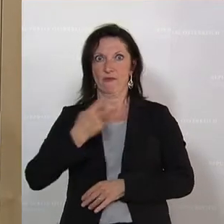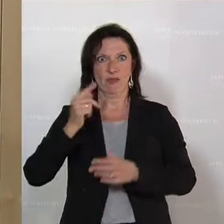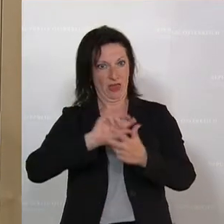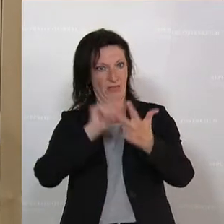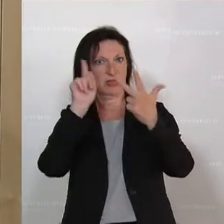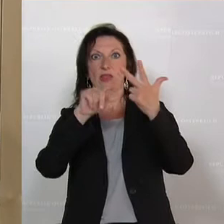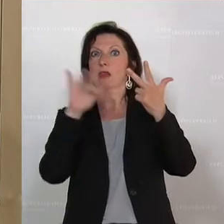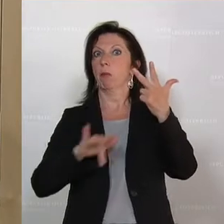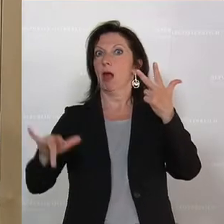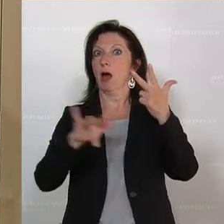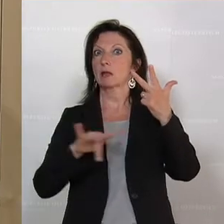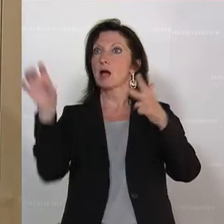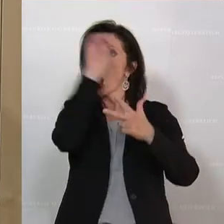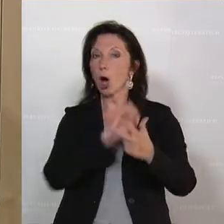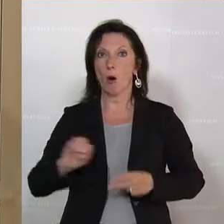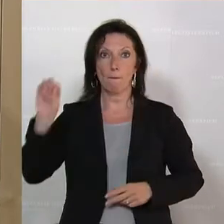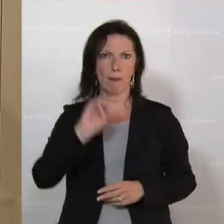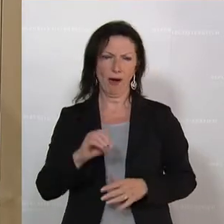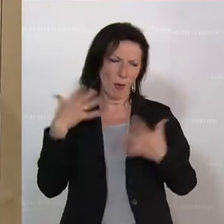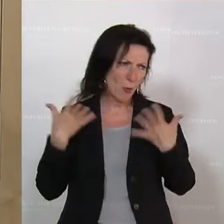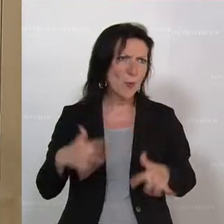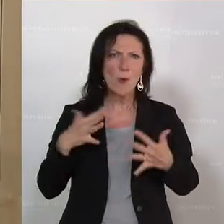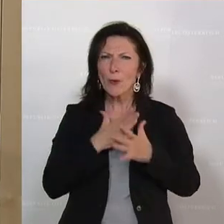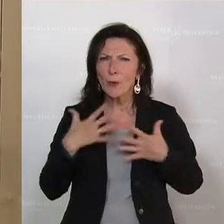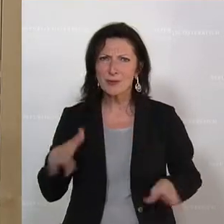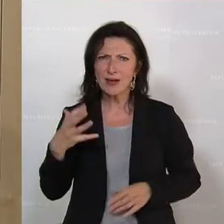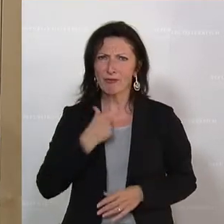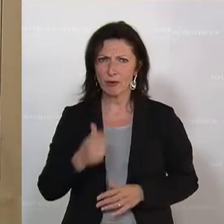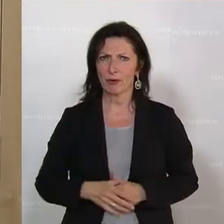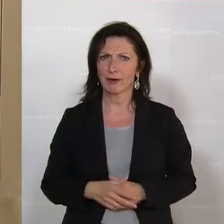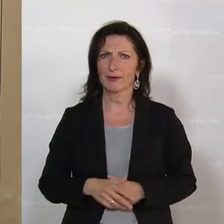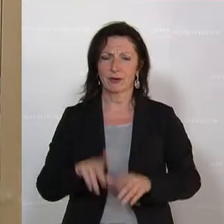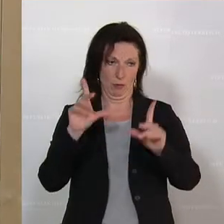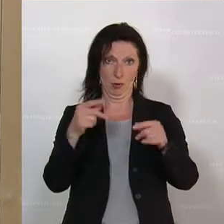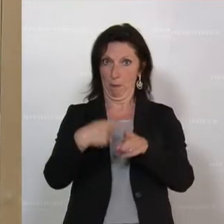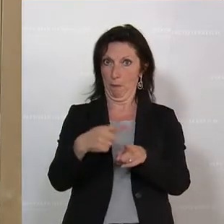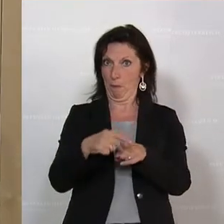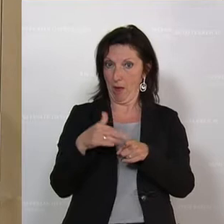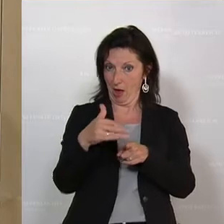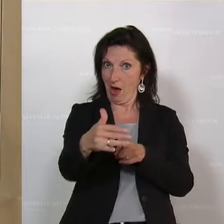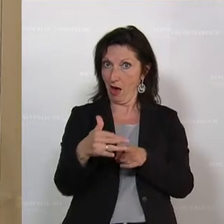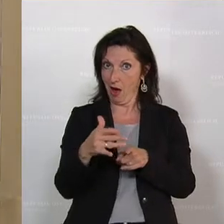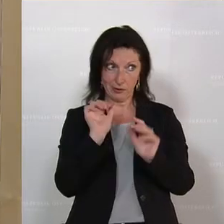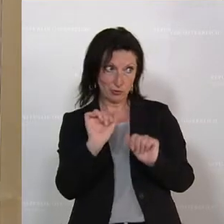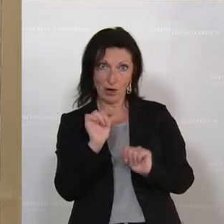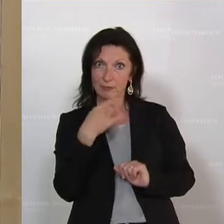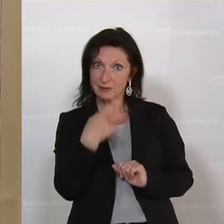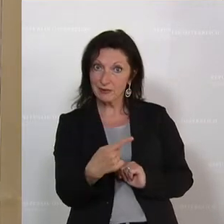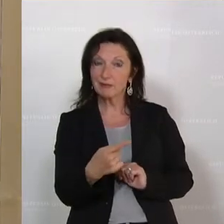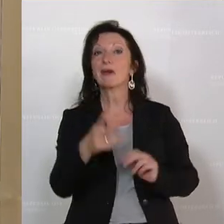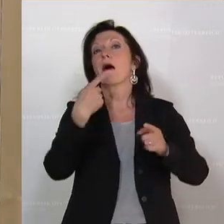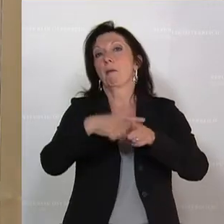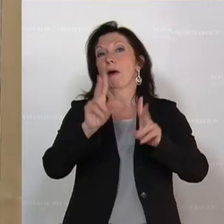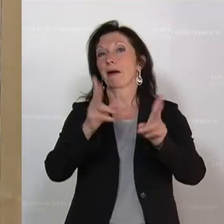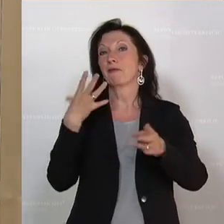beim Impfortschritt in Europa. Das ist ein großer Erfolg und ermöglicht uns auch, dass wir jetzt bald, so wie es ihm angekündigt war, ins normale Leben